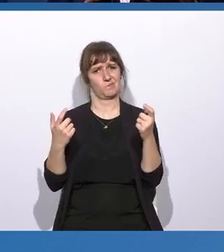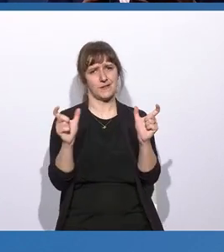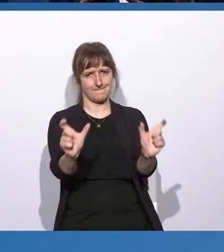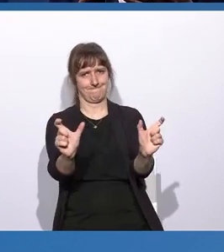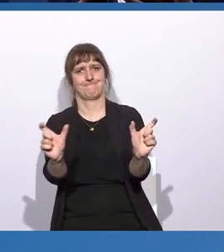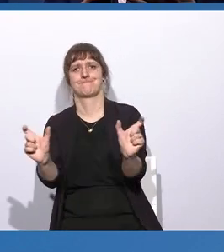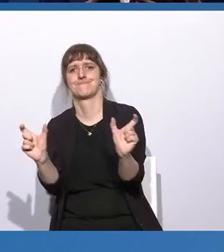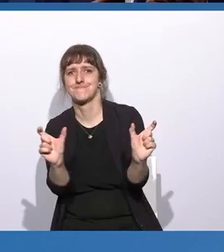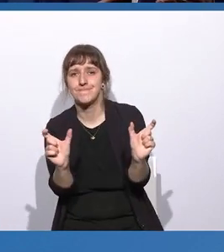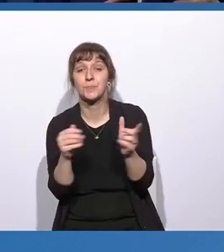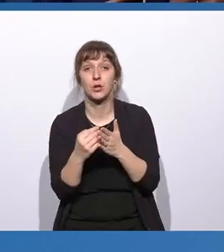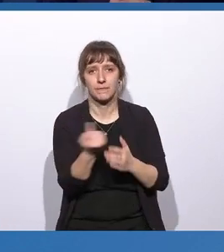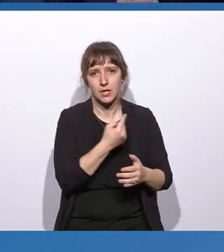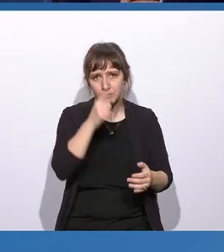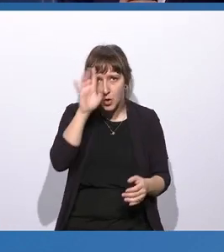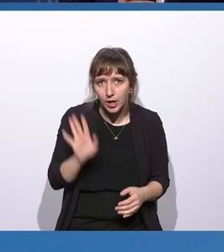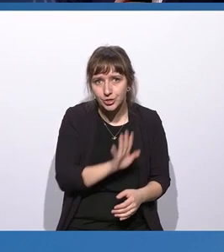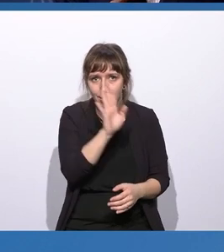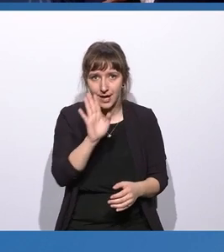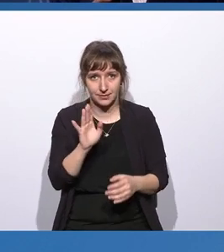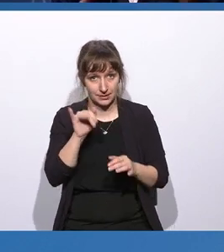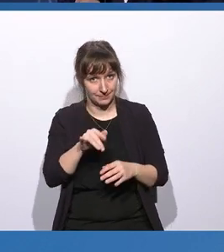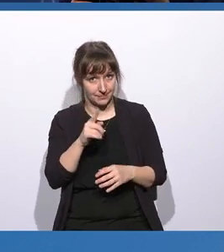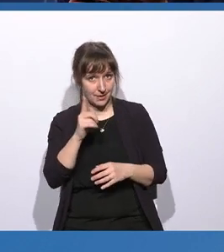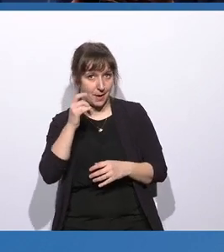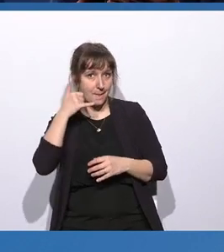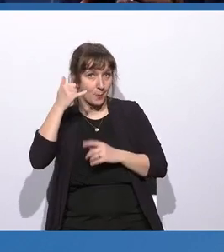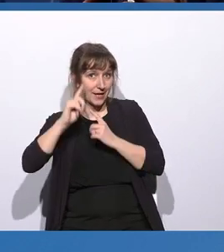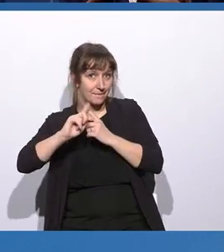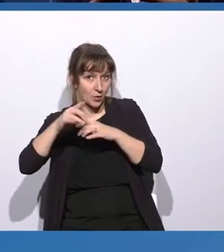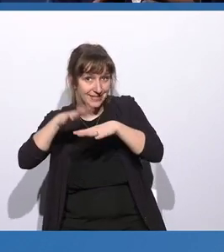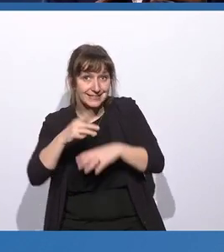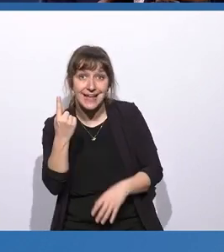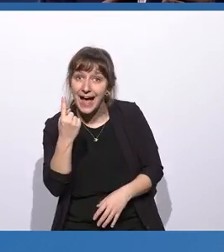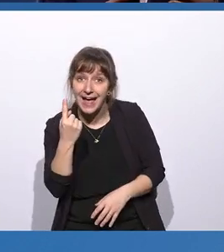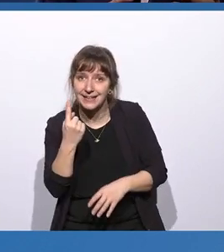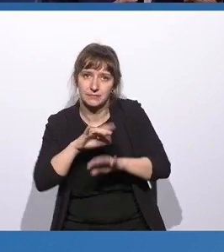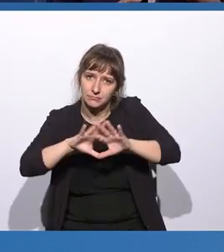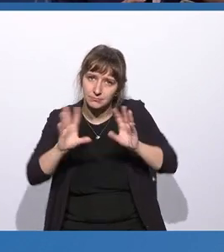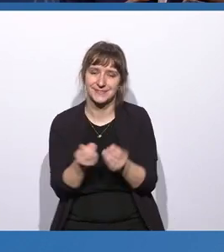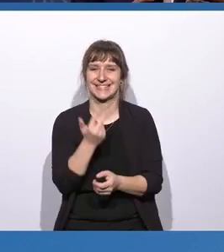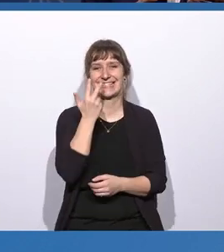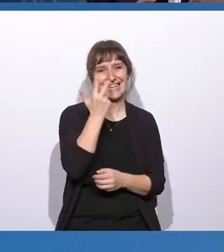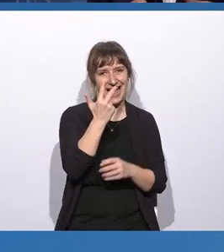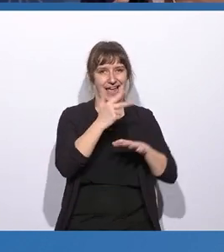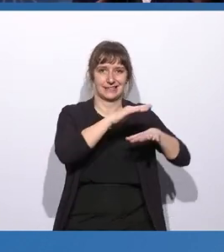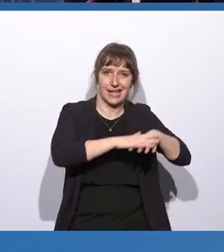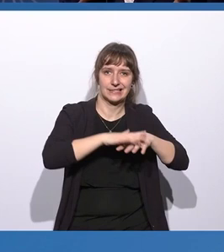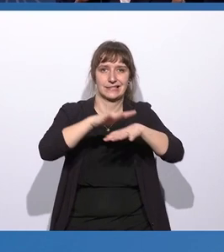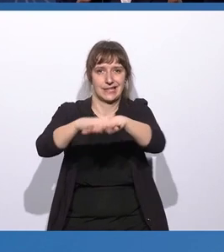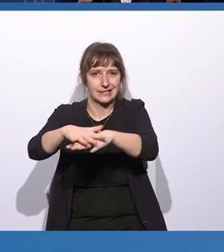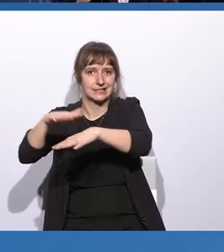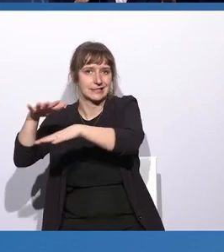bedenken. Wir haben in Deutschland ja nicht nur ein Mobilfunknetz, sondern sogar drei, die komplett unabhängig voneinander und absolut